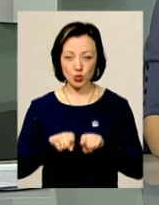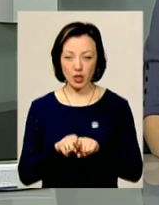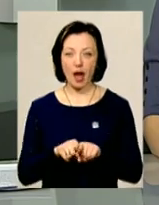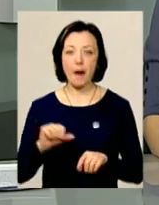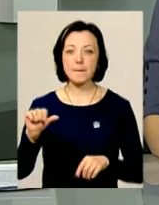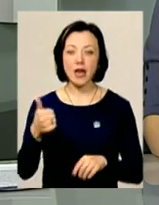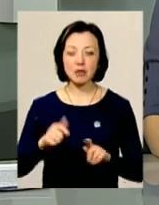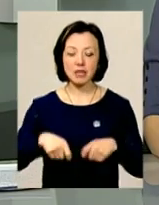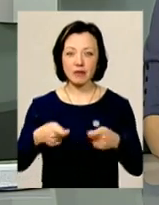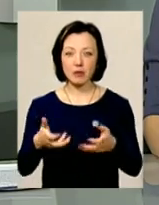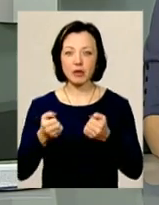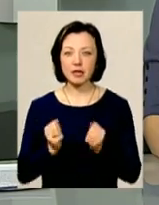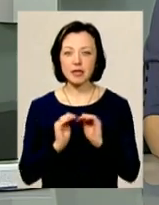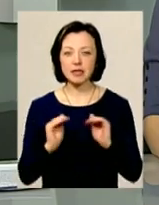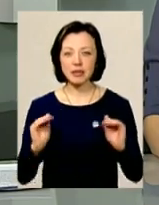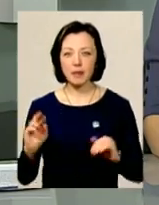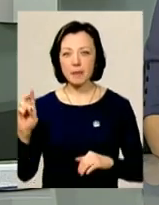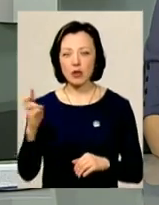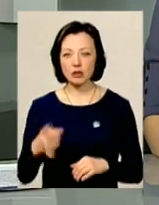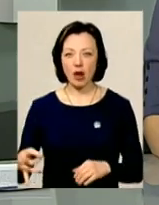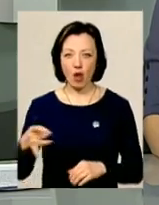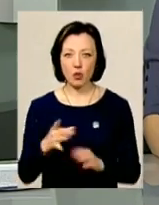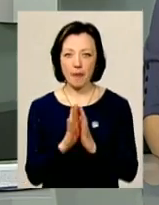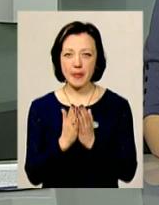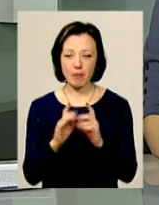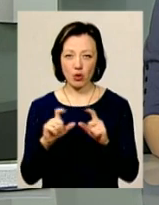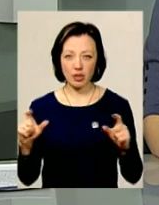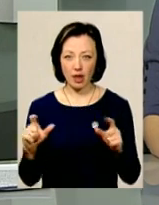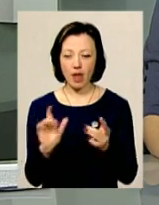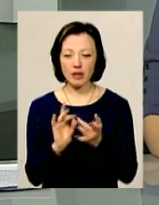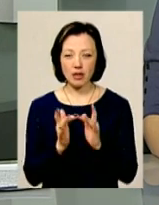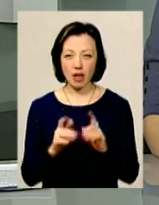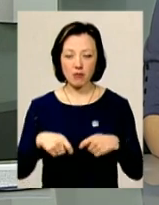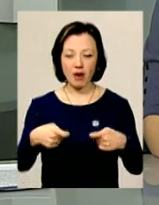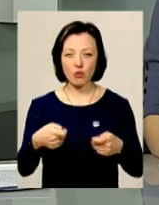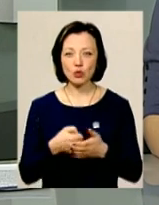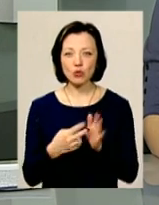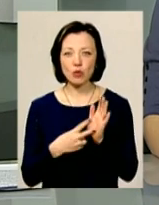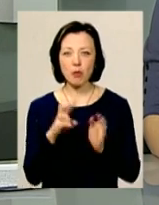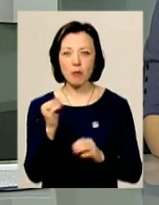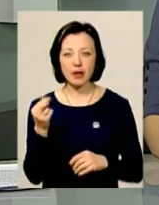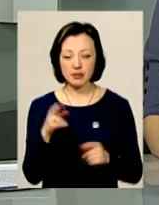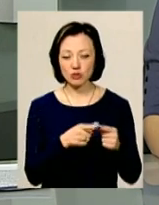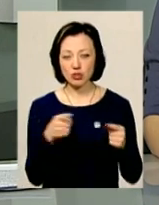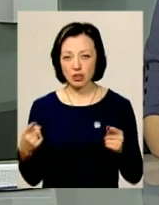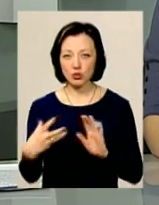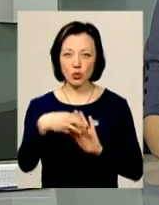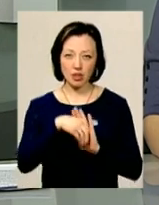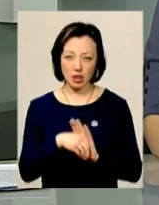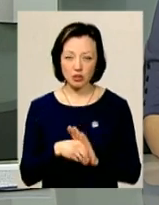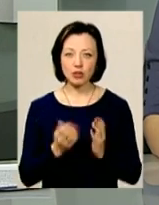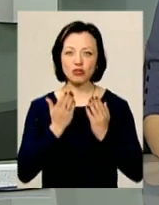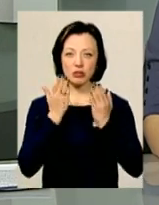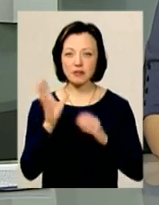от першими естафету прийняли читачі Білогірської районної бібліотеки. Онлайн-марафон триватиме до 7 березня. За цей час до нього доєднаються